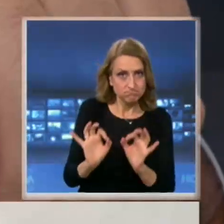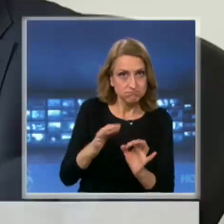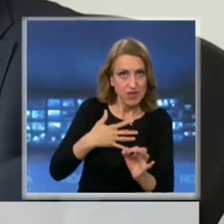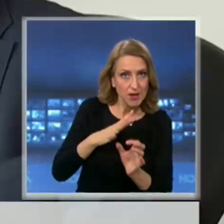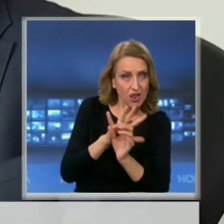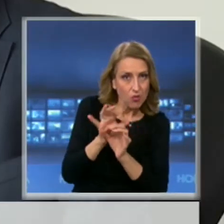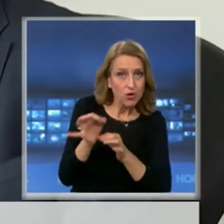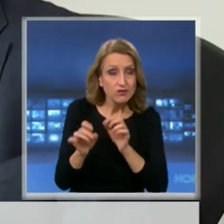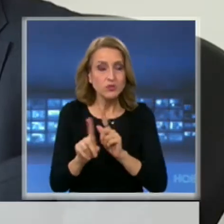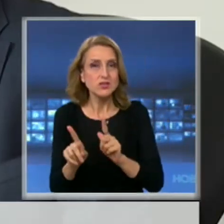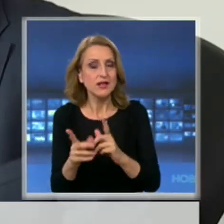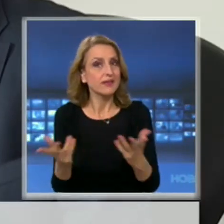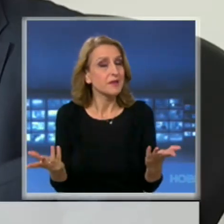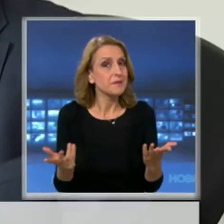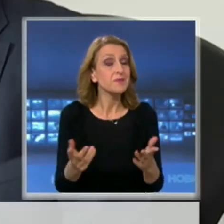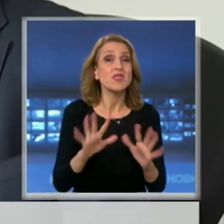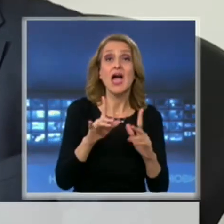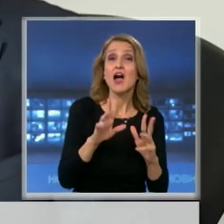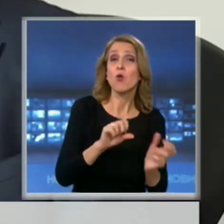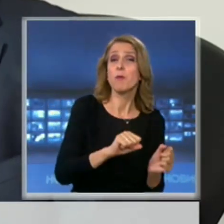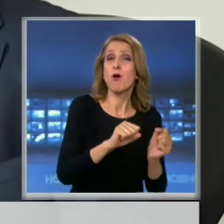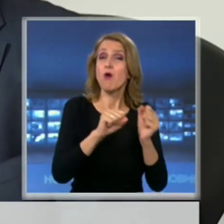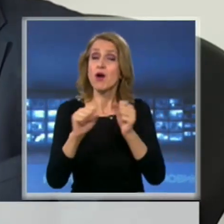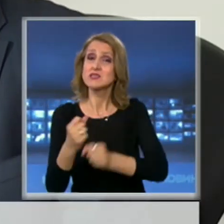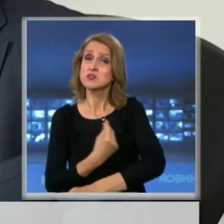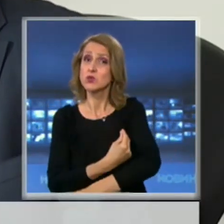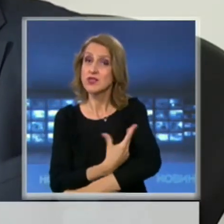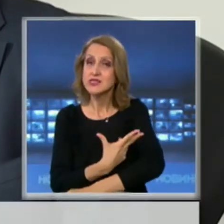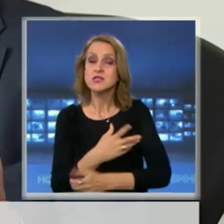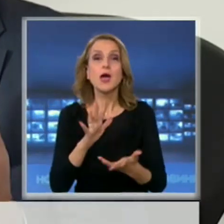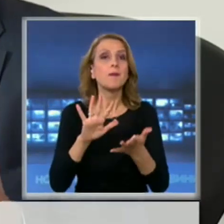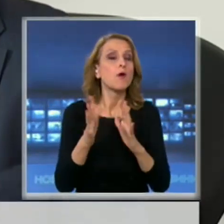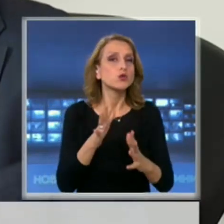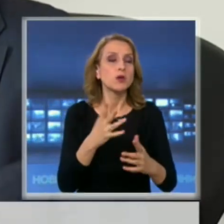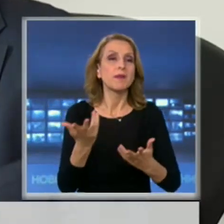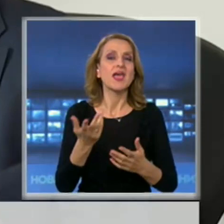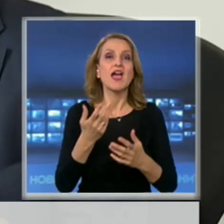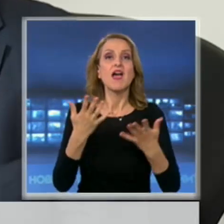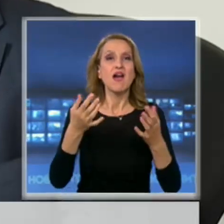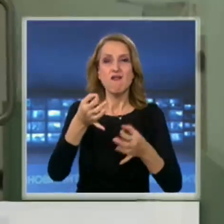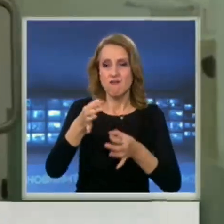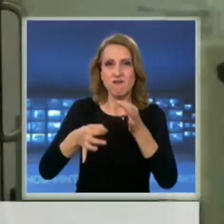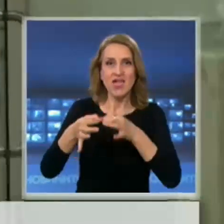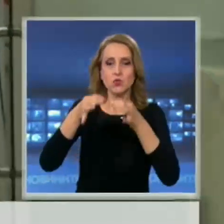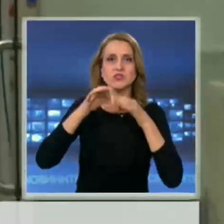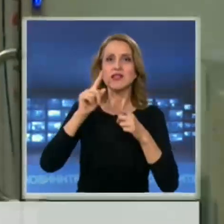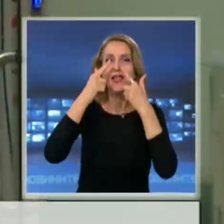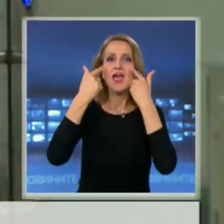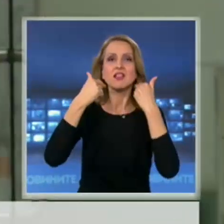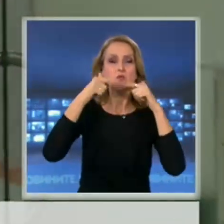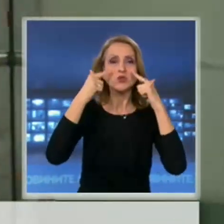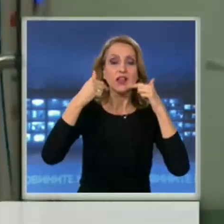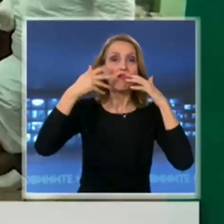в по-късен етап от заболяването, е напълно възможно, установяваме го, вируса вече да не е в носоглътката, да е слязал. Това не прави ли